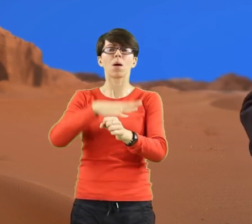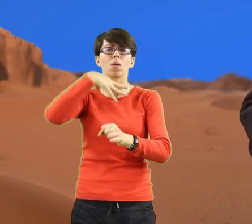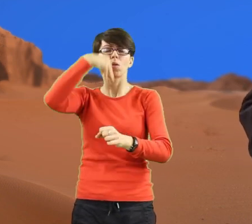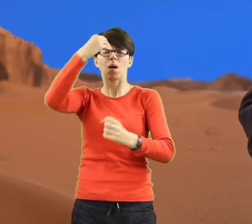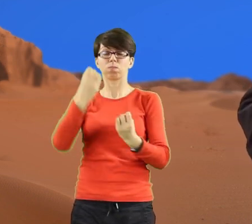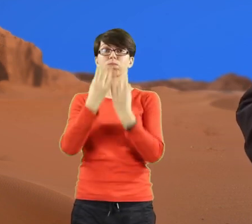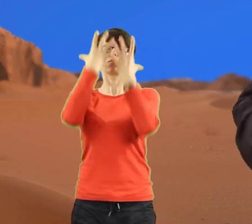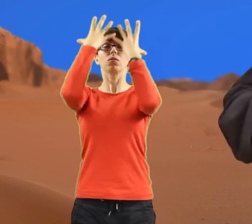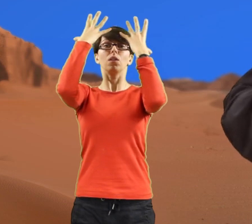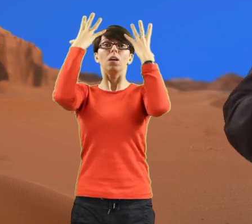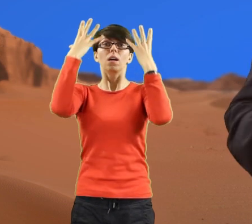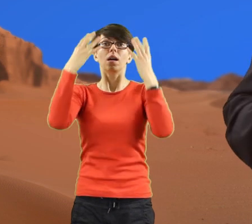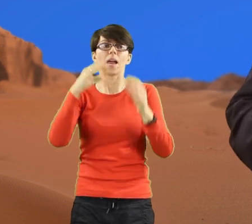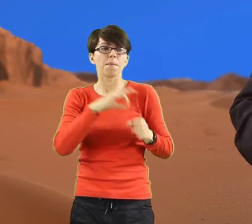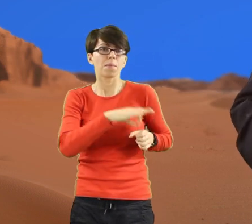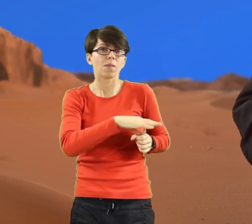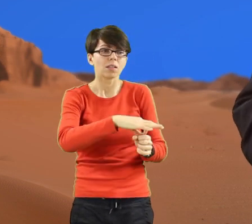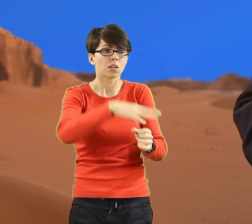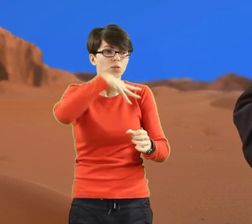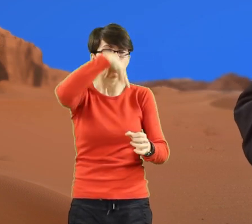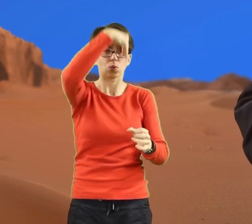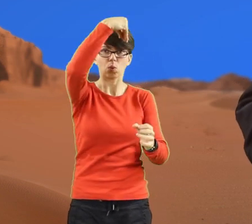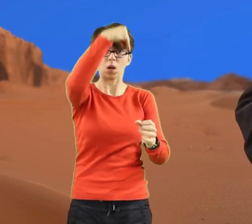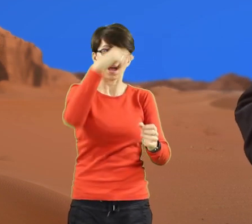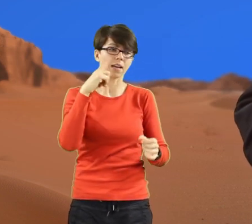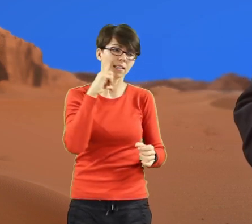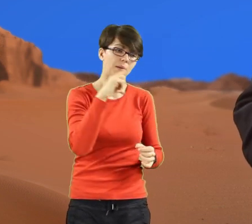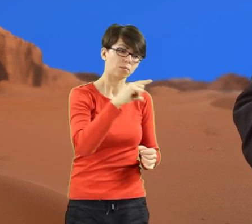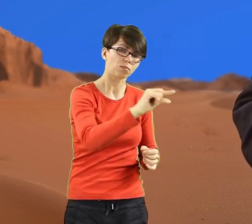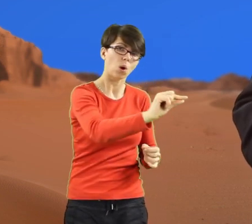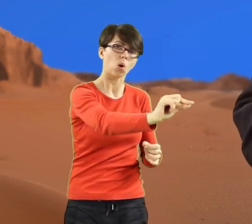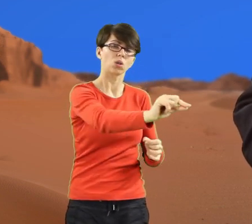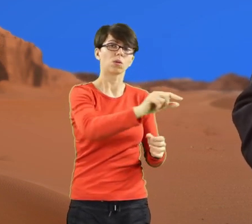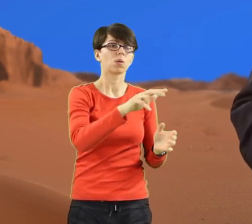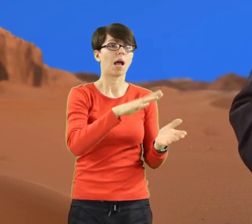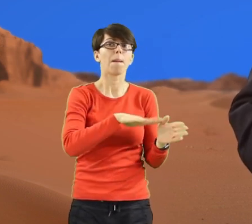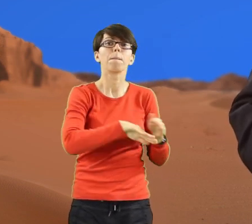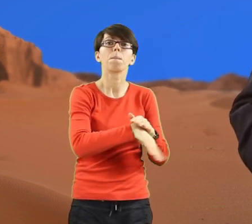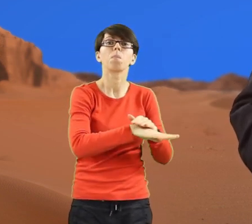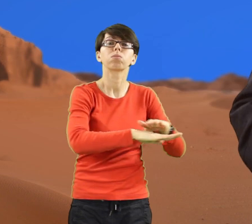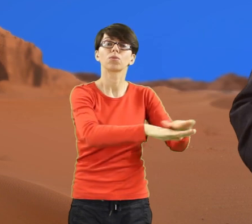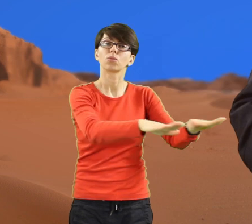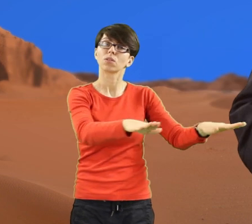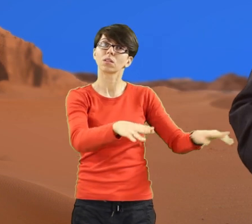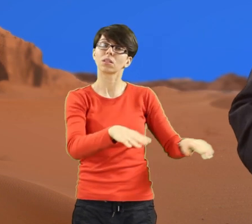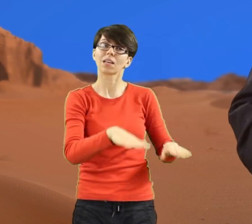i prowadzony przez Ducha, wiedziony przez Ducha, przebywa na pustyni.